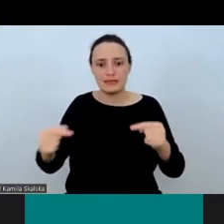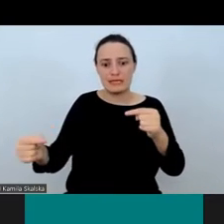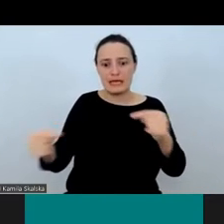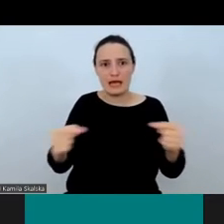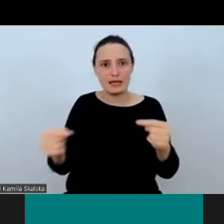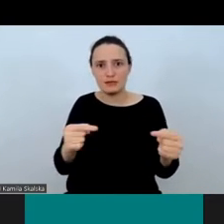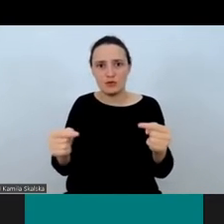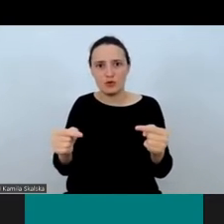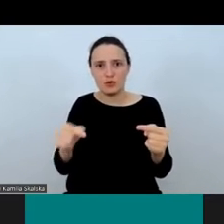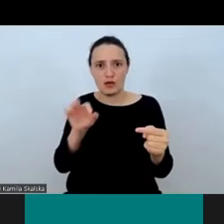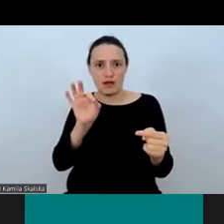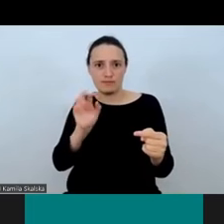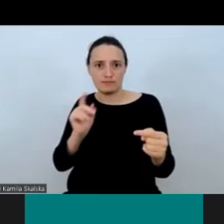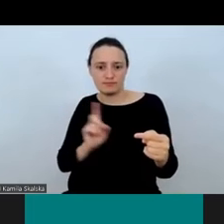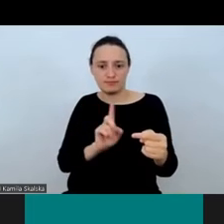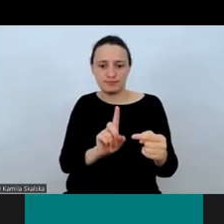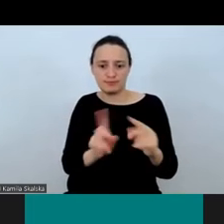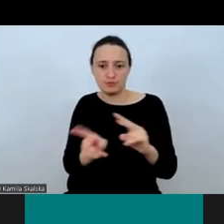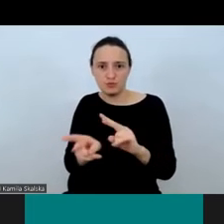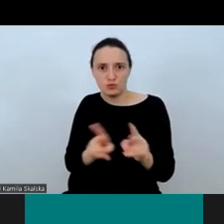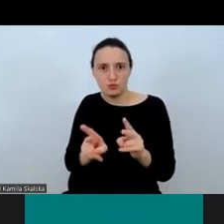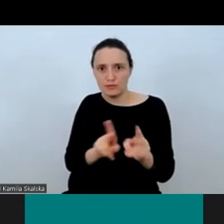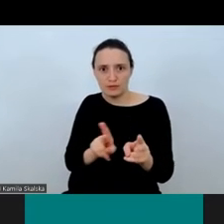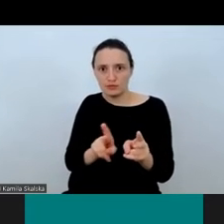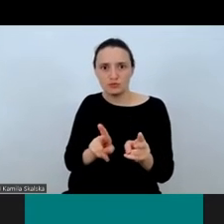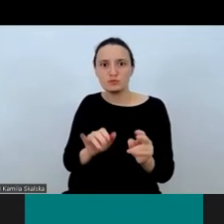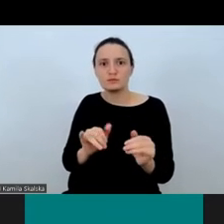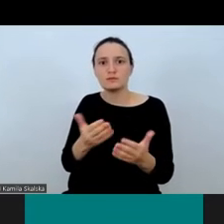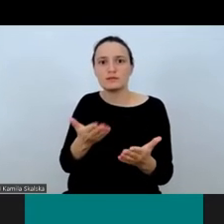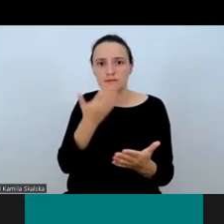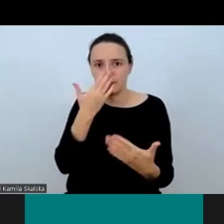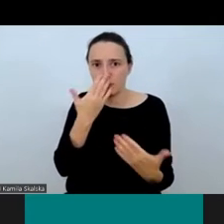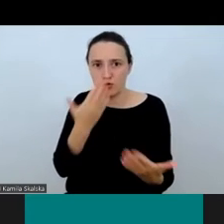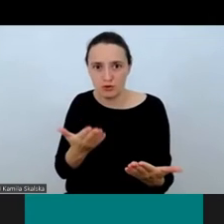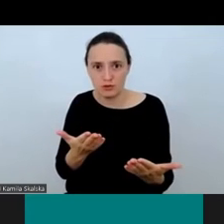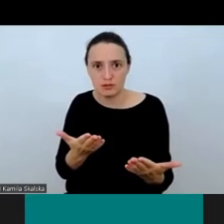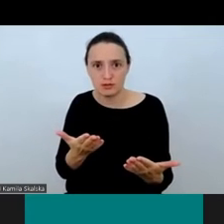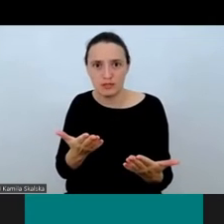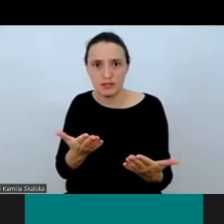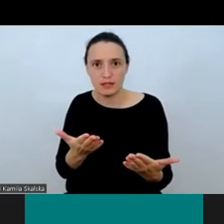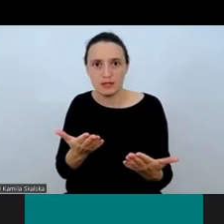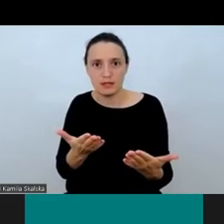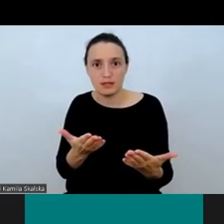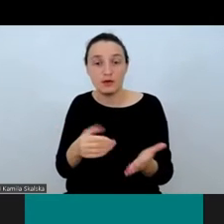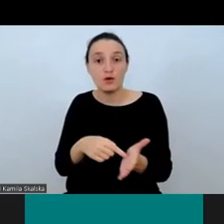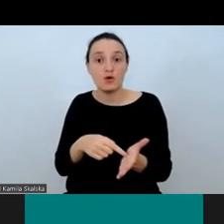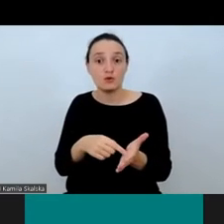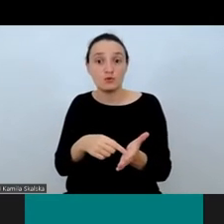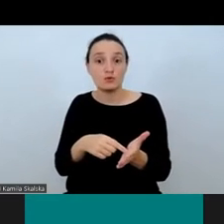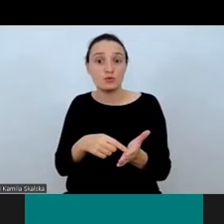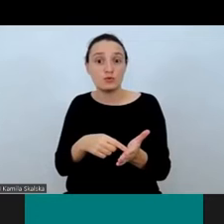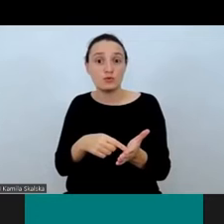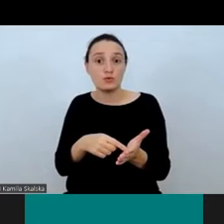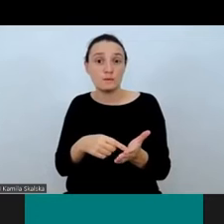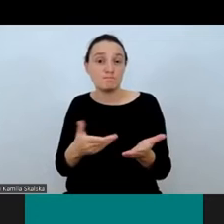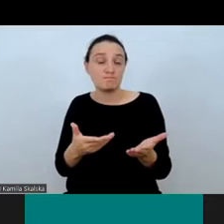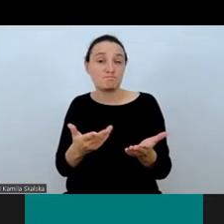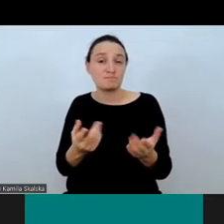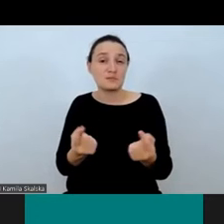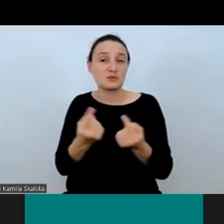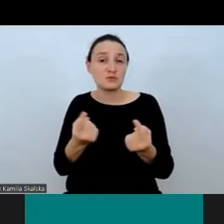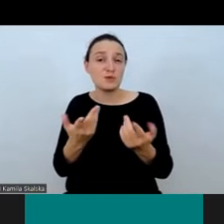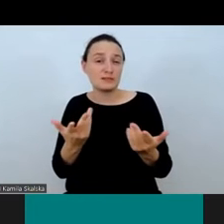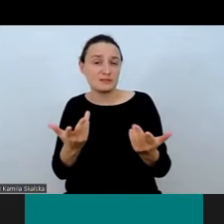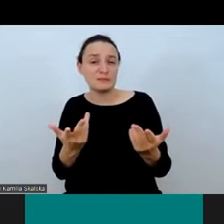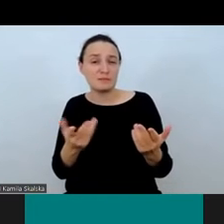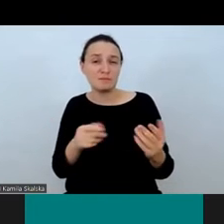odbywa się w takim kontekście, że wypowiedzi